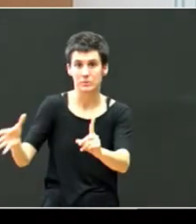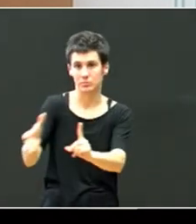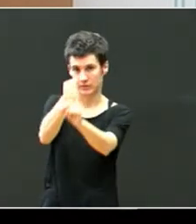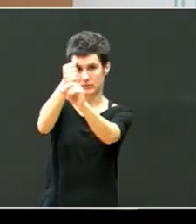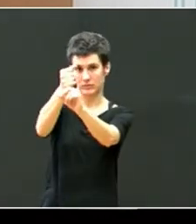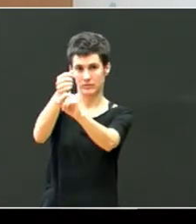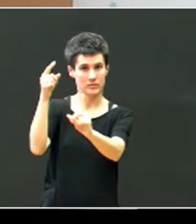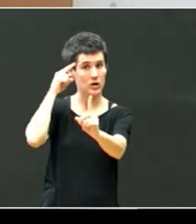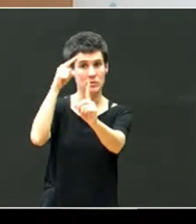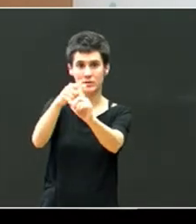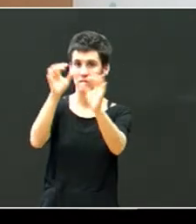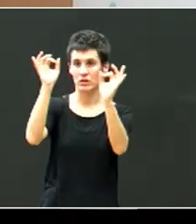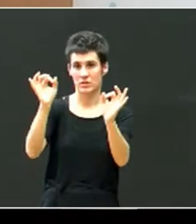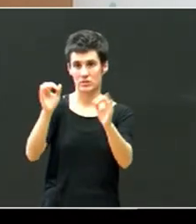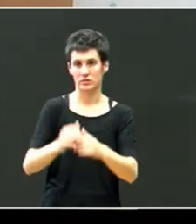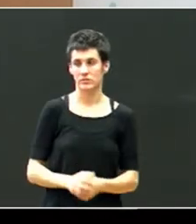iparra.